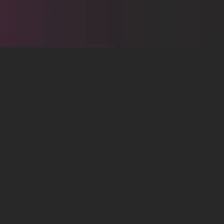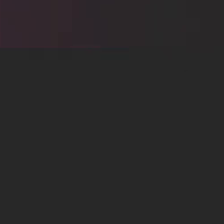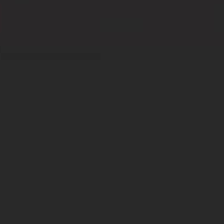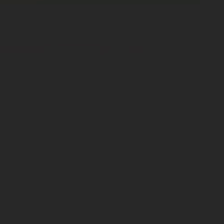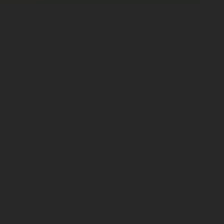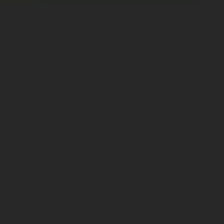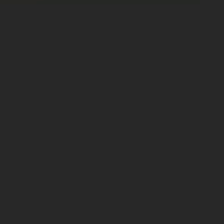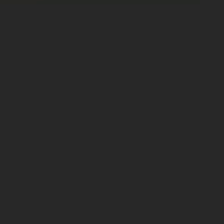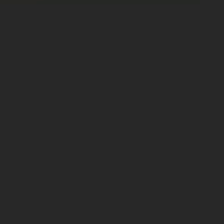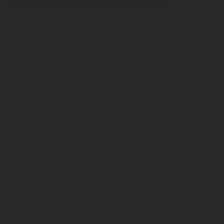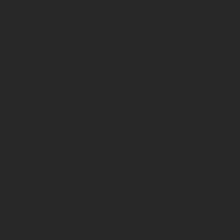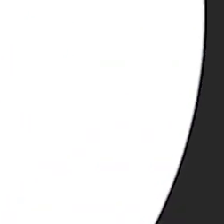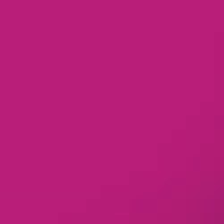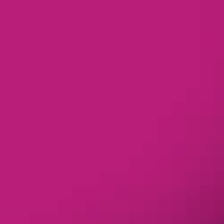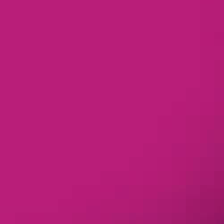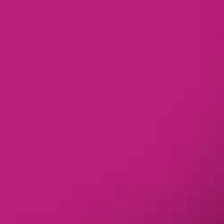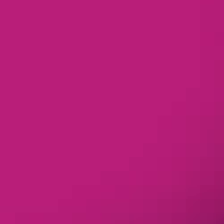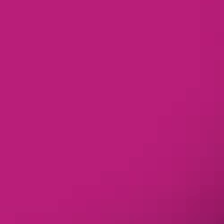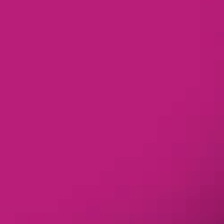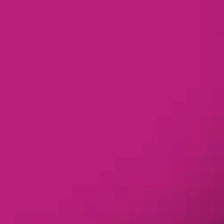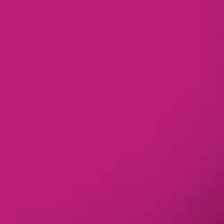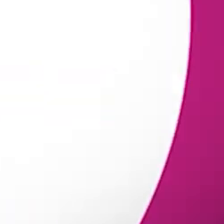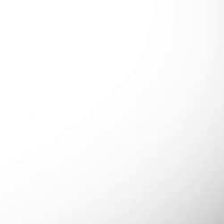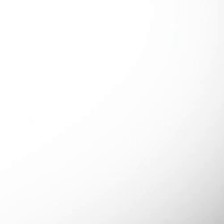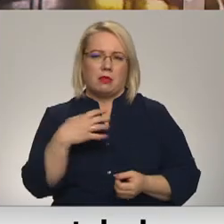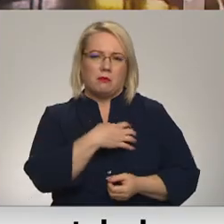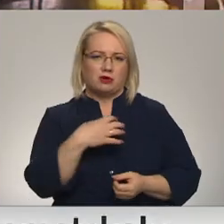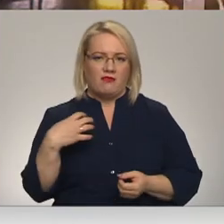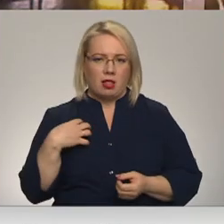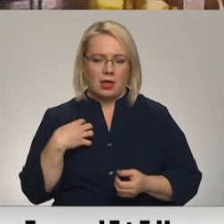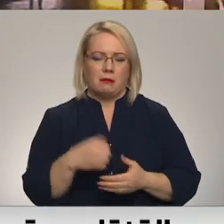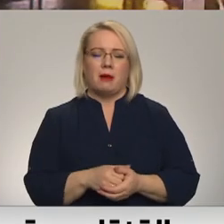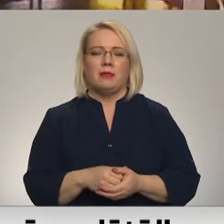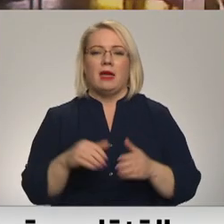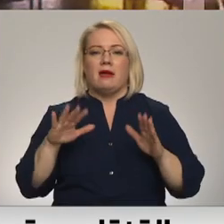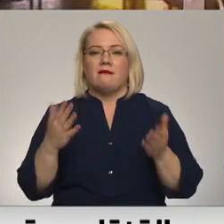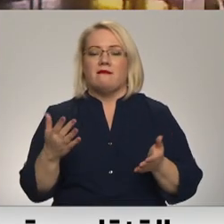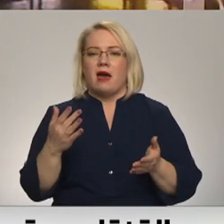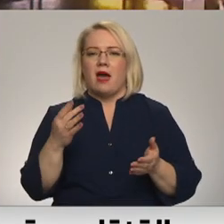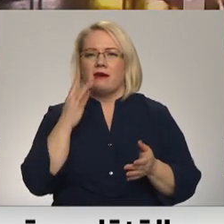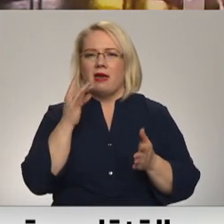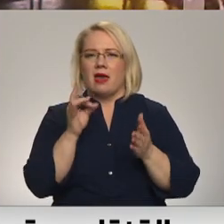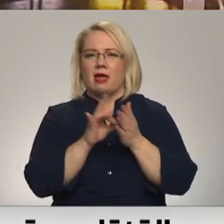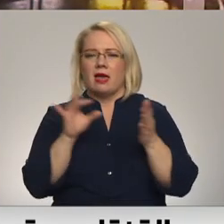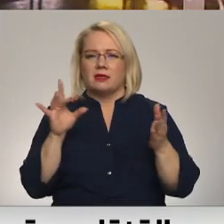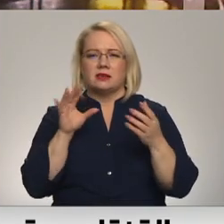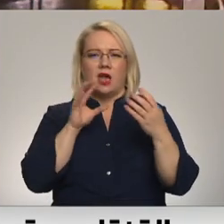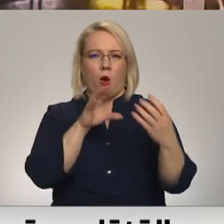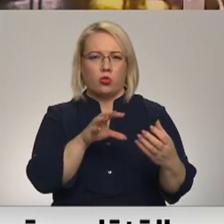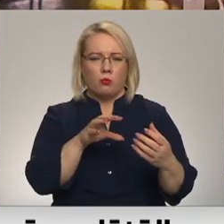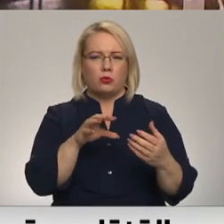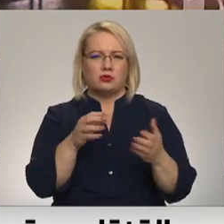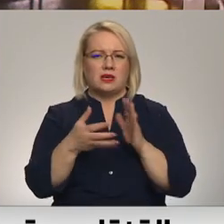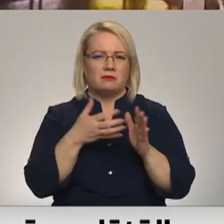Re, visi ēters ir te! Vai elektriski autobusi joprojām eksploatācijā ir